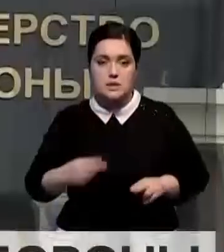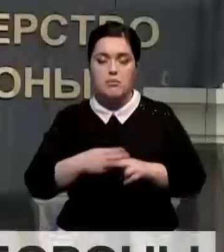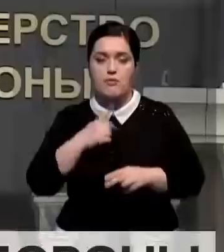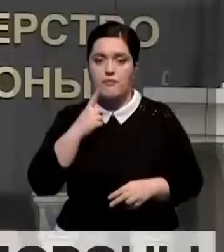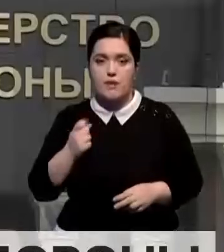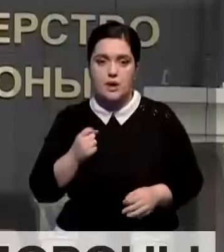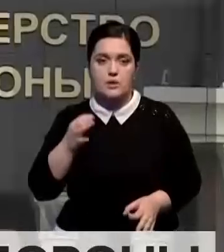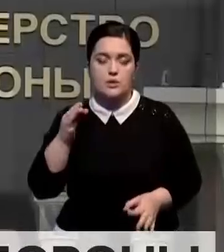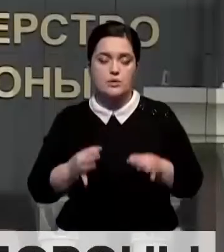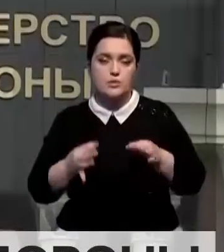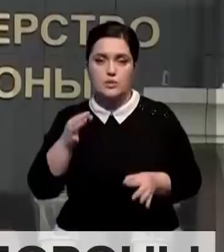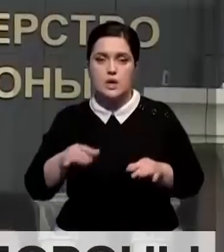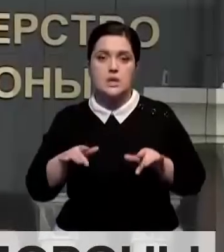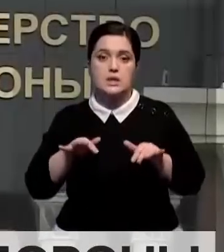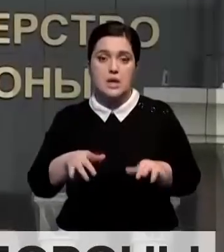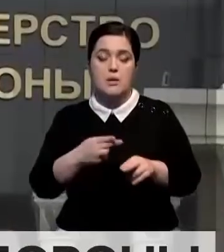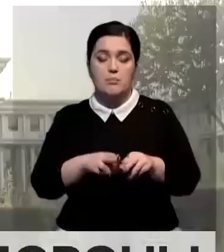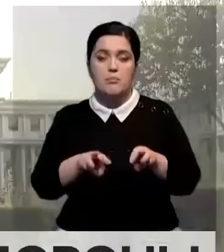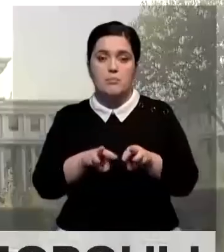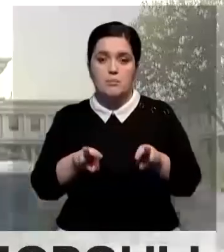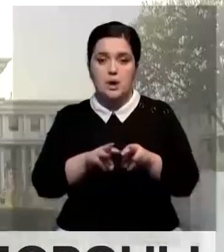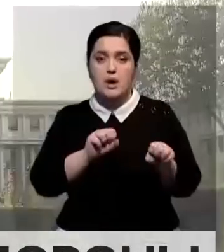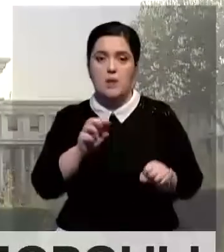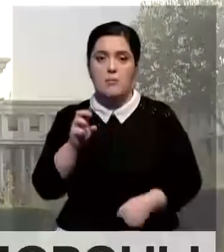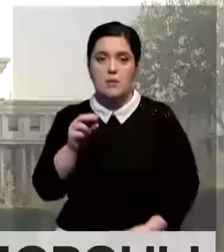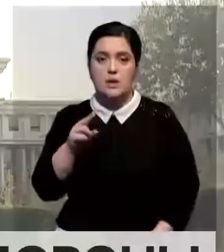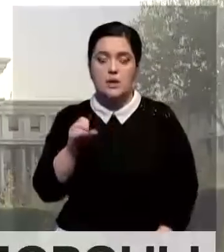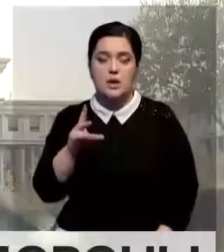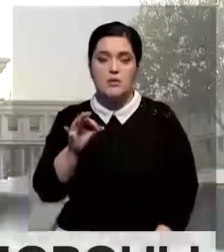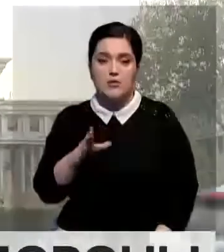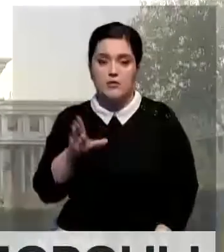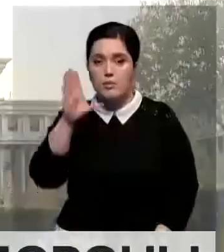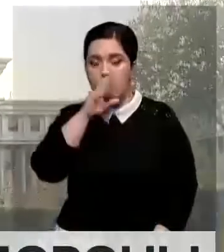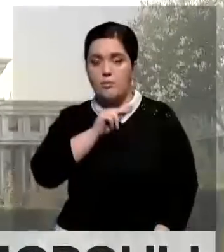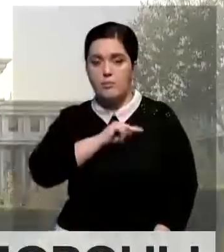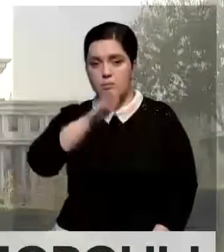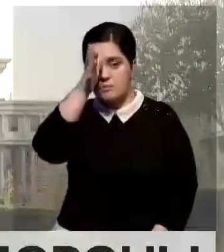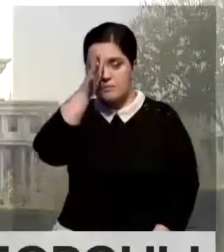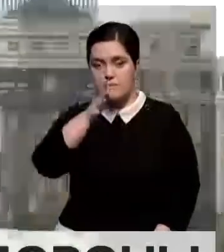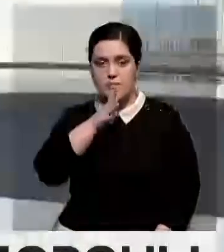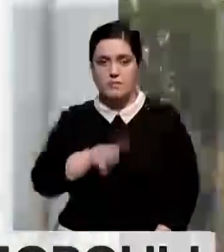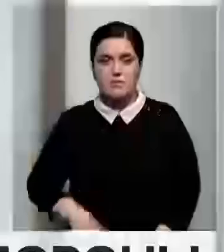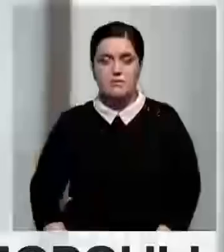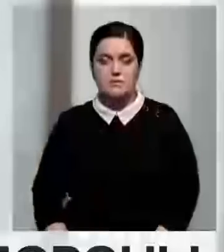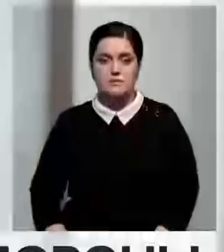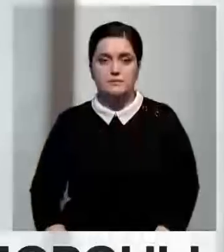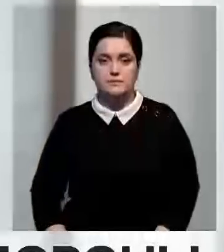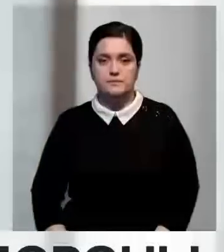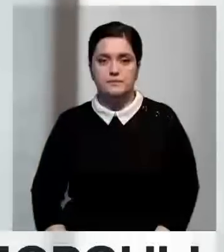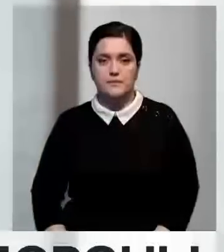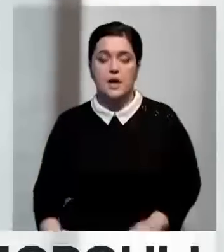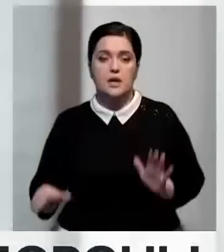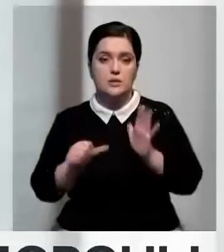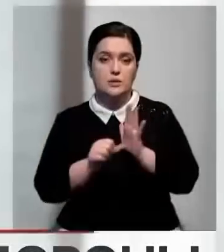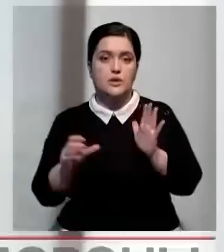военный суд по уголовным делам. В качестве министра обороны Бектанов успел поработать около пяти месяцев. 1 сентября